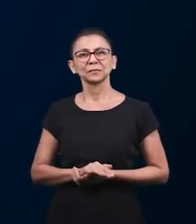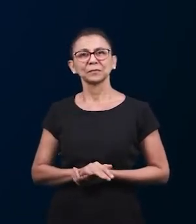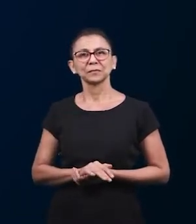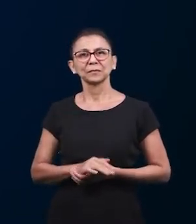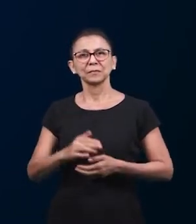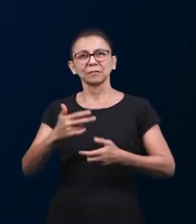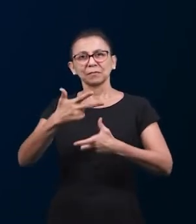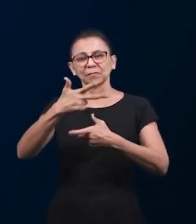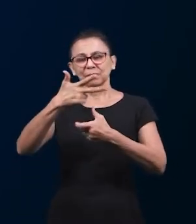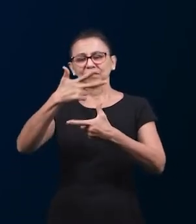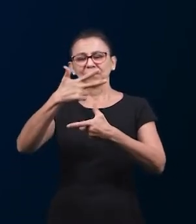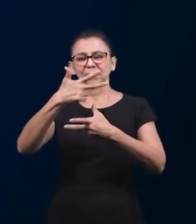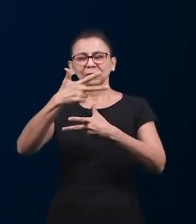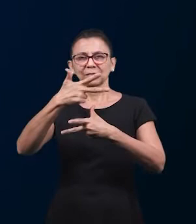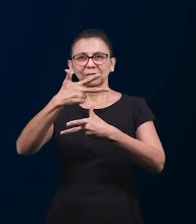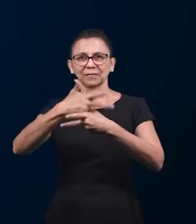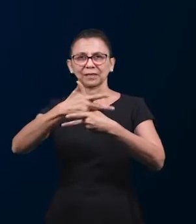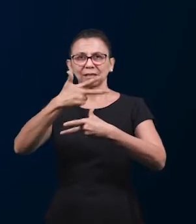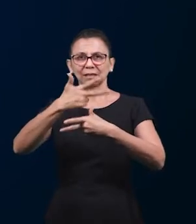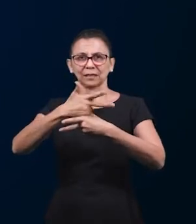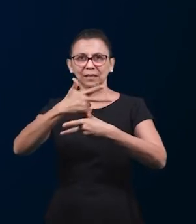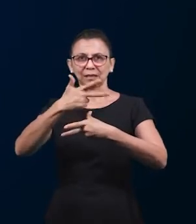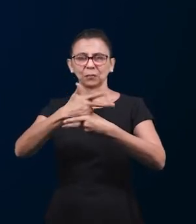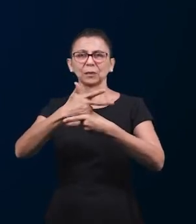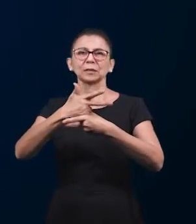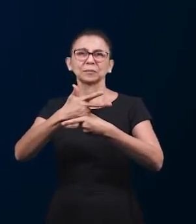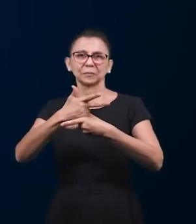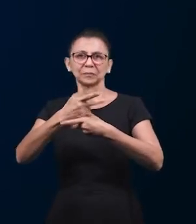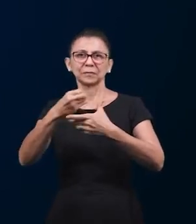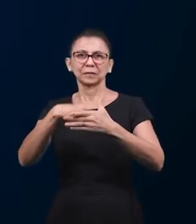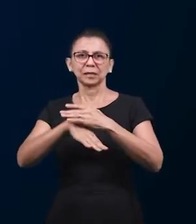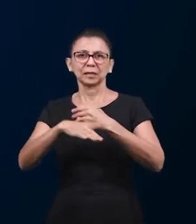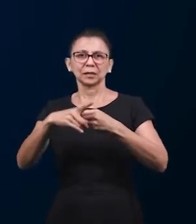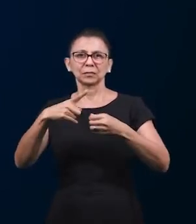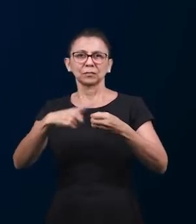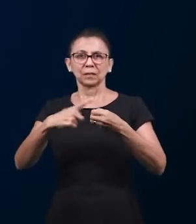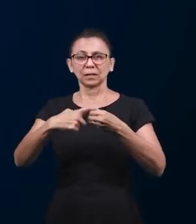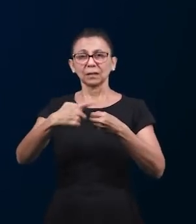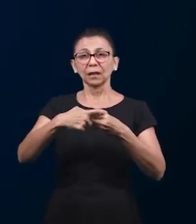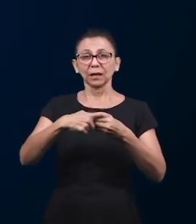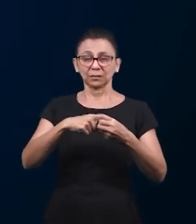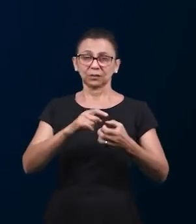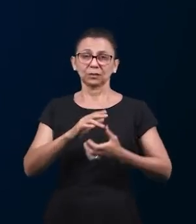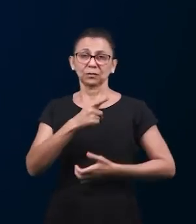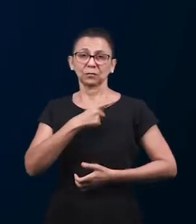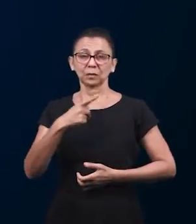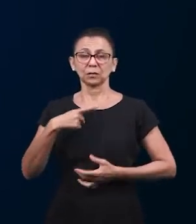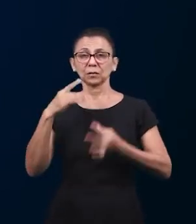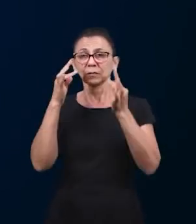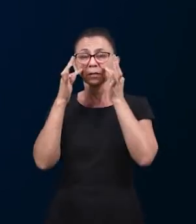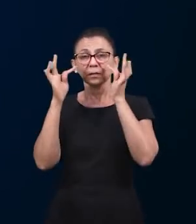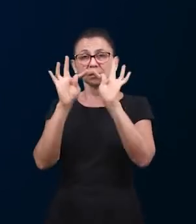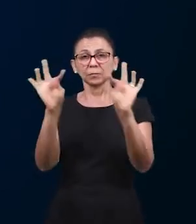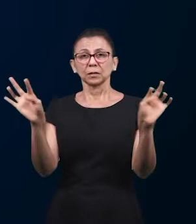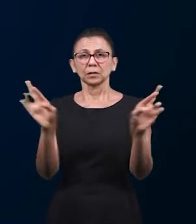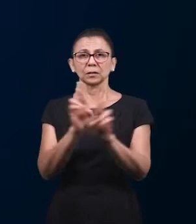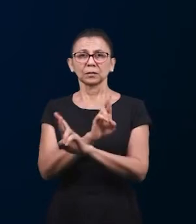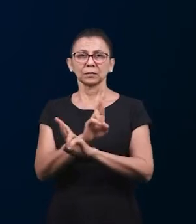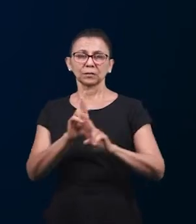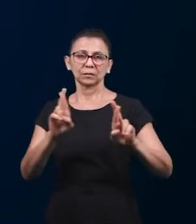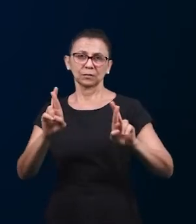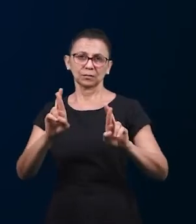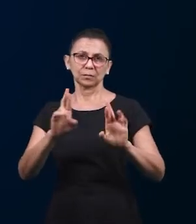Аэлис из Никарагуа, из города Матагуалпа. Он